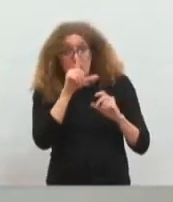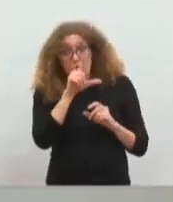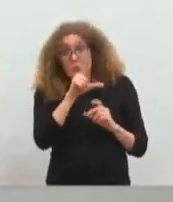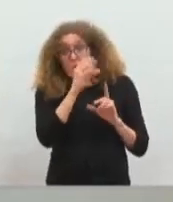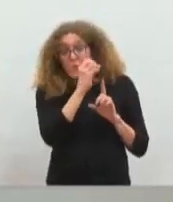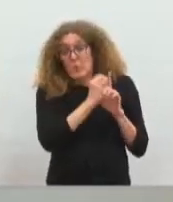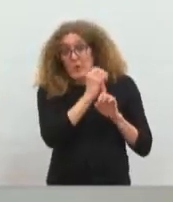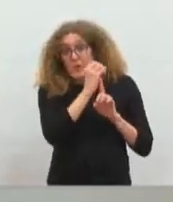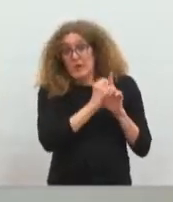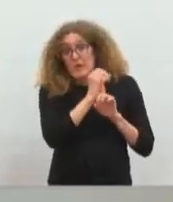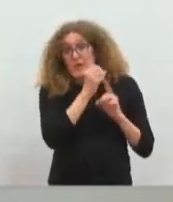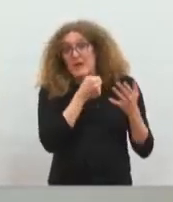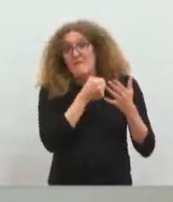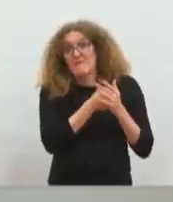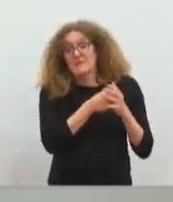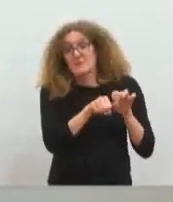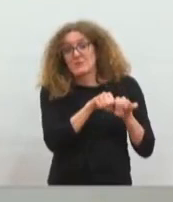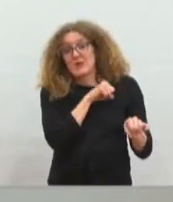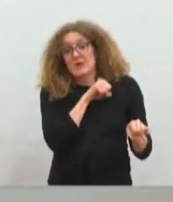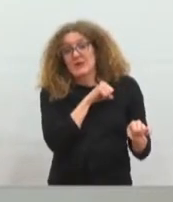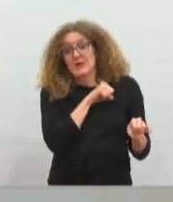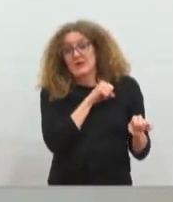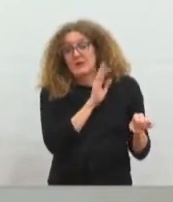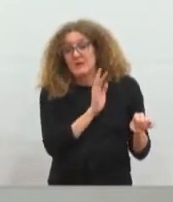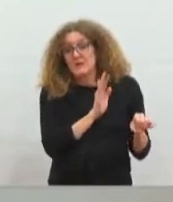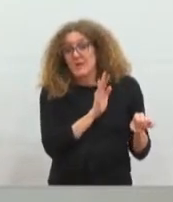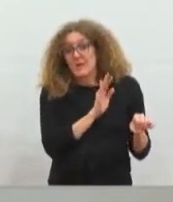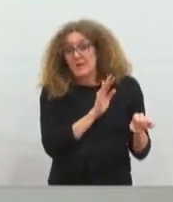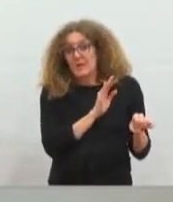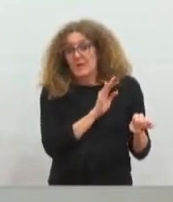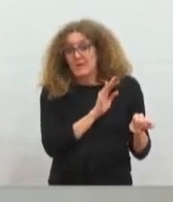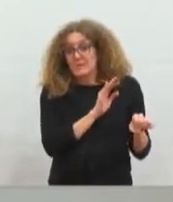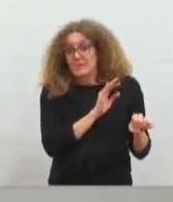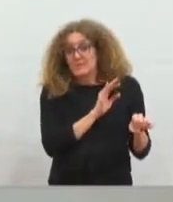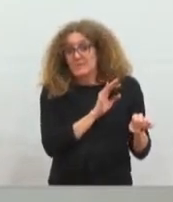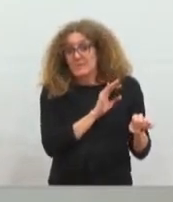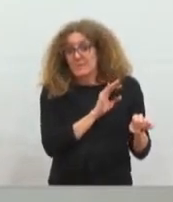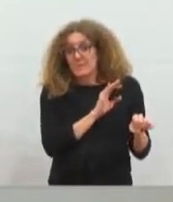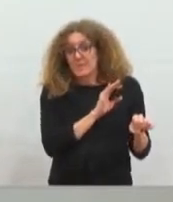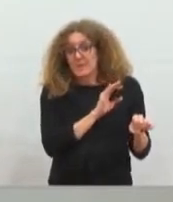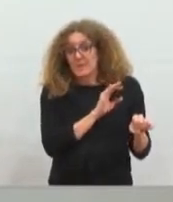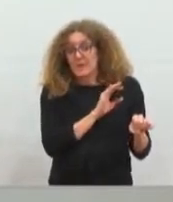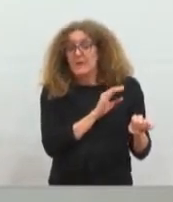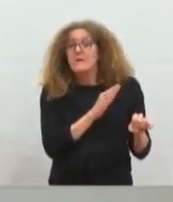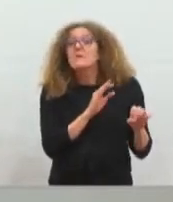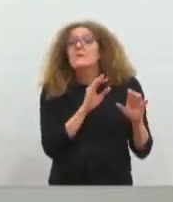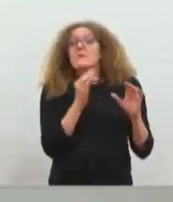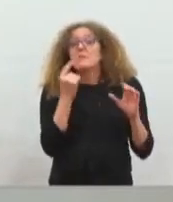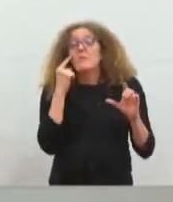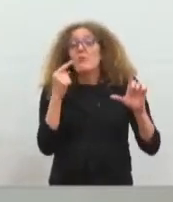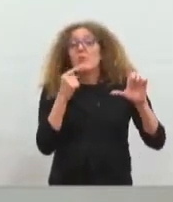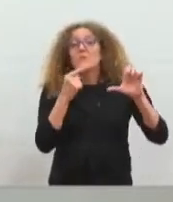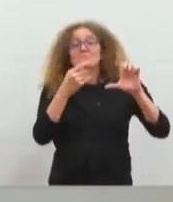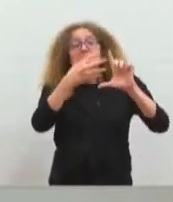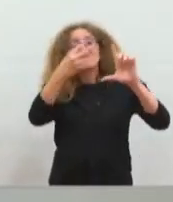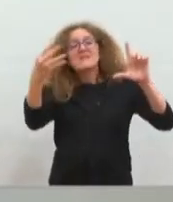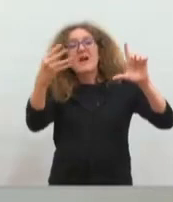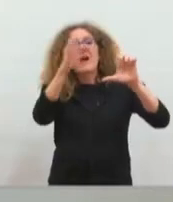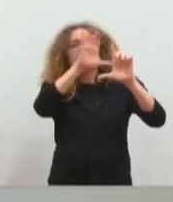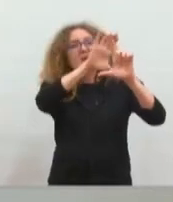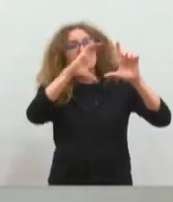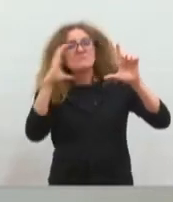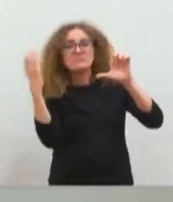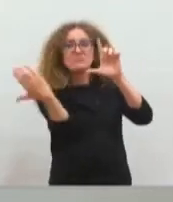ce siècle, il sera supérieur pour ce qui est de l'arc méditerranéen. Et donc, nous allons être